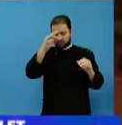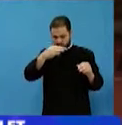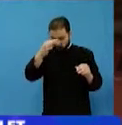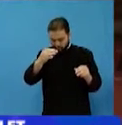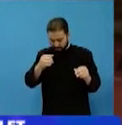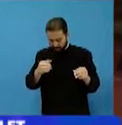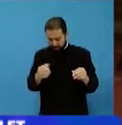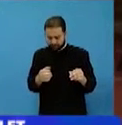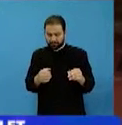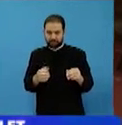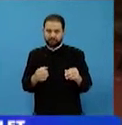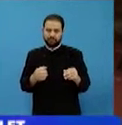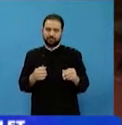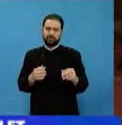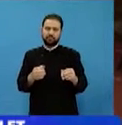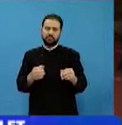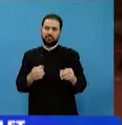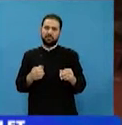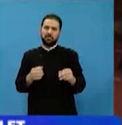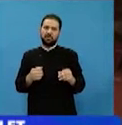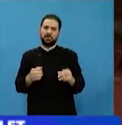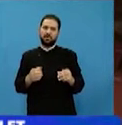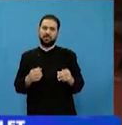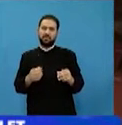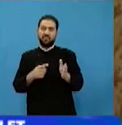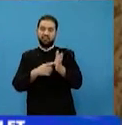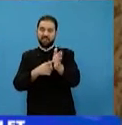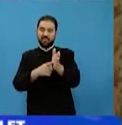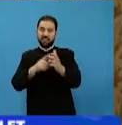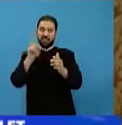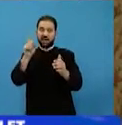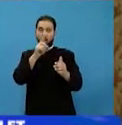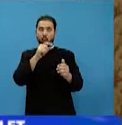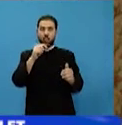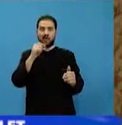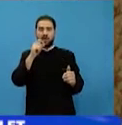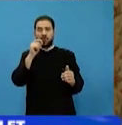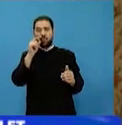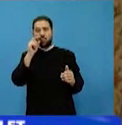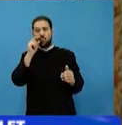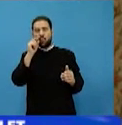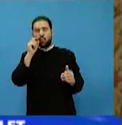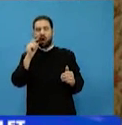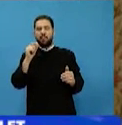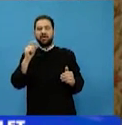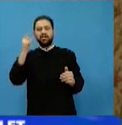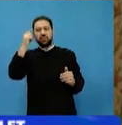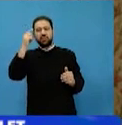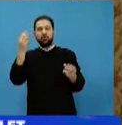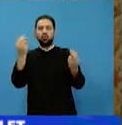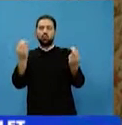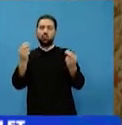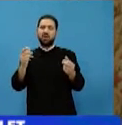următor. Chiar el, Sfântul, vorbește și spune văd la unii mireni ce gânduri bune au, așa cum aminteați și mai devreme,